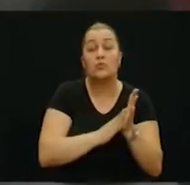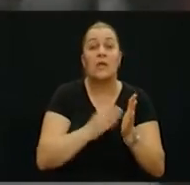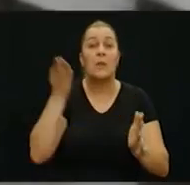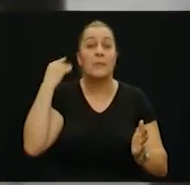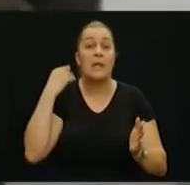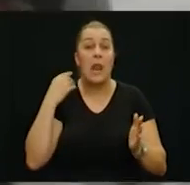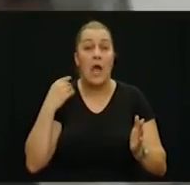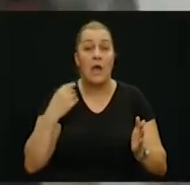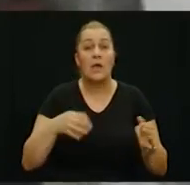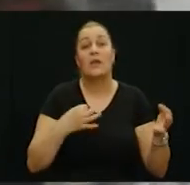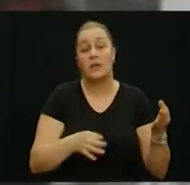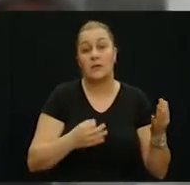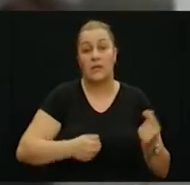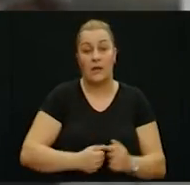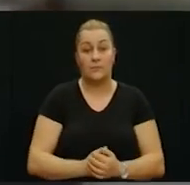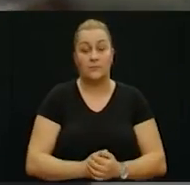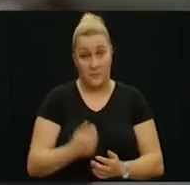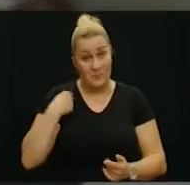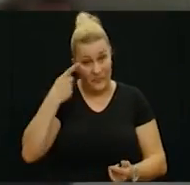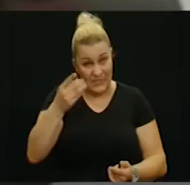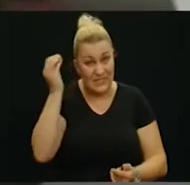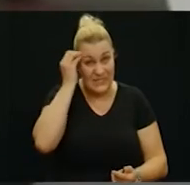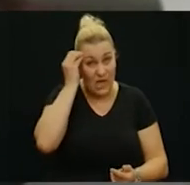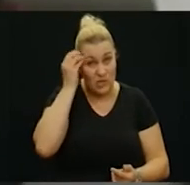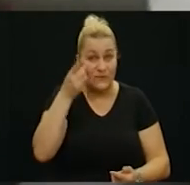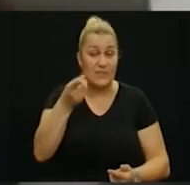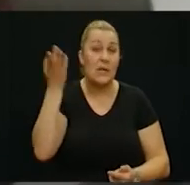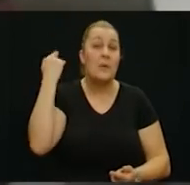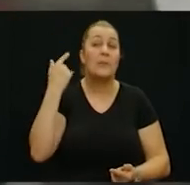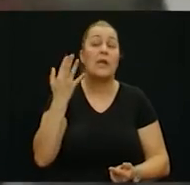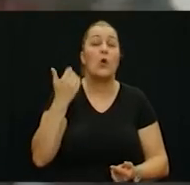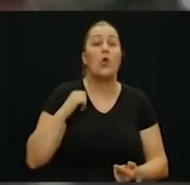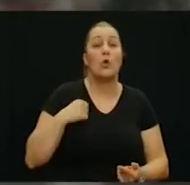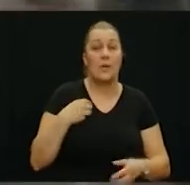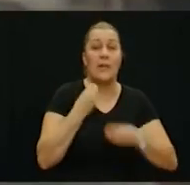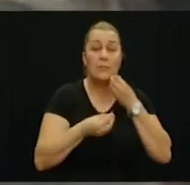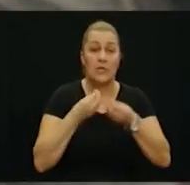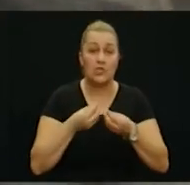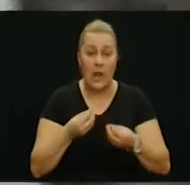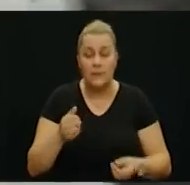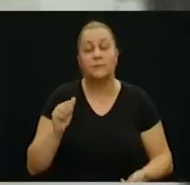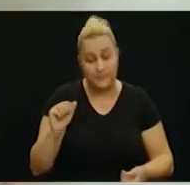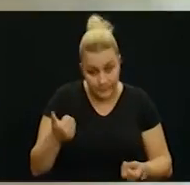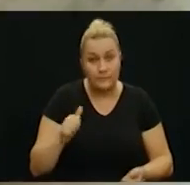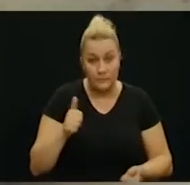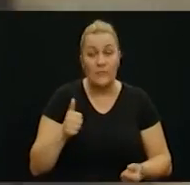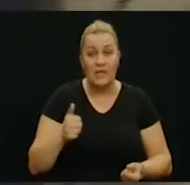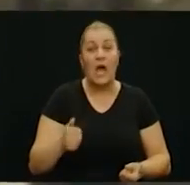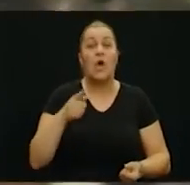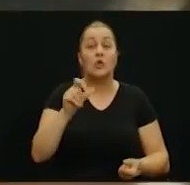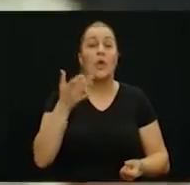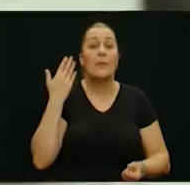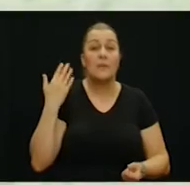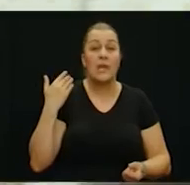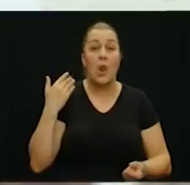ruci mu je bila ni manje ni više nego gitara. Mislim da ste sjećate te stene. Tako ste mi bar prije par godina rekli. Jasno. To je bilo kada su